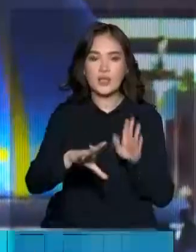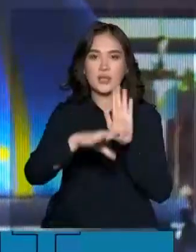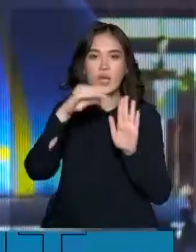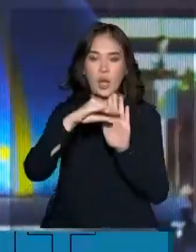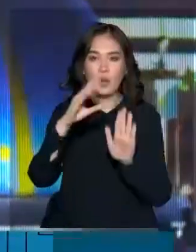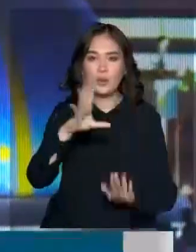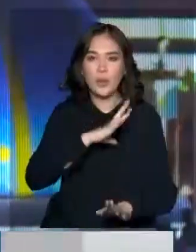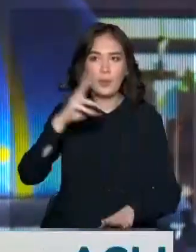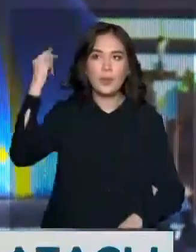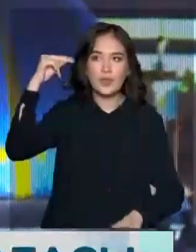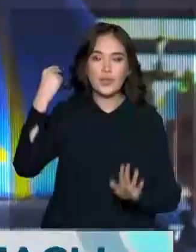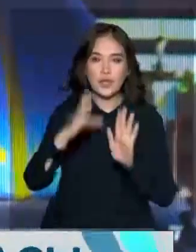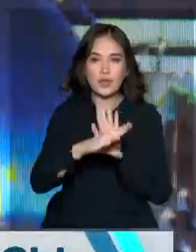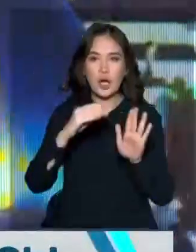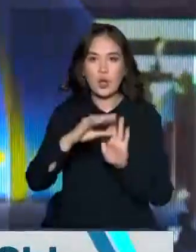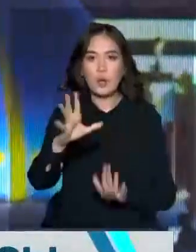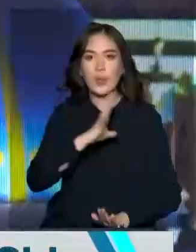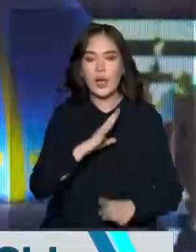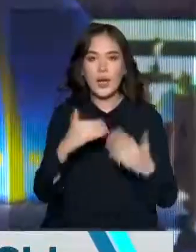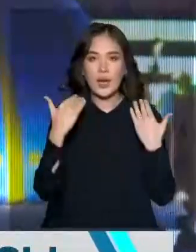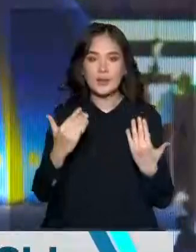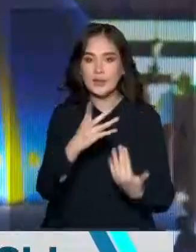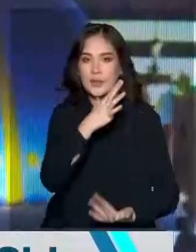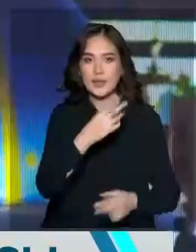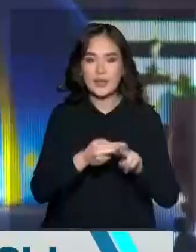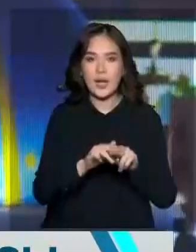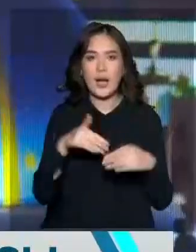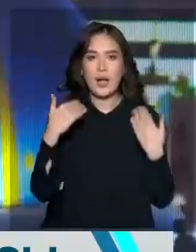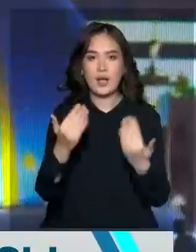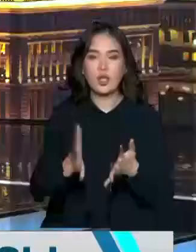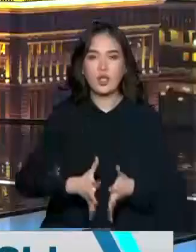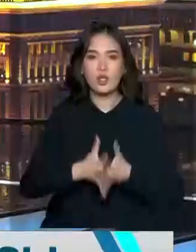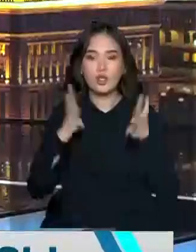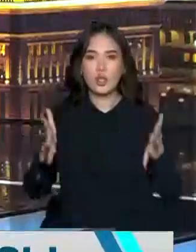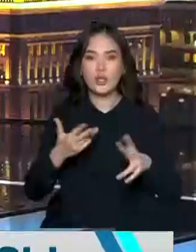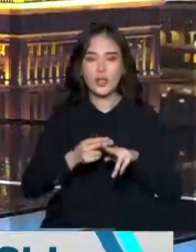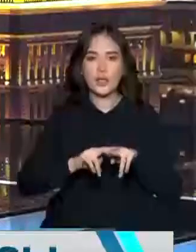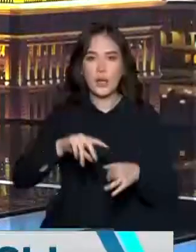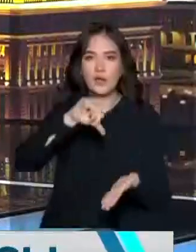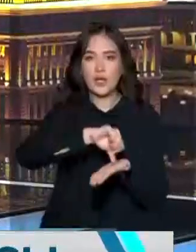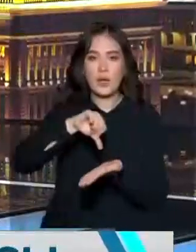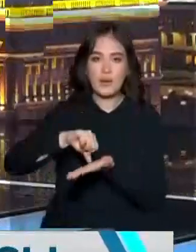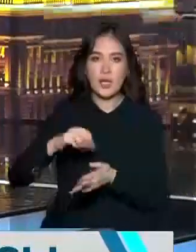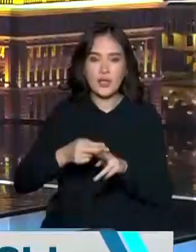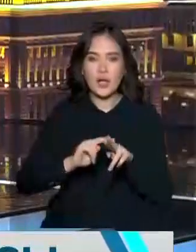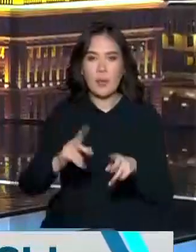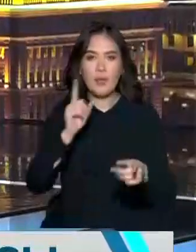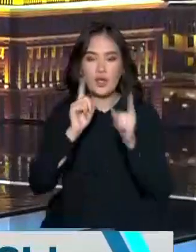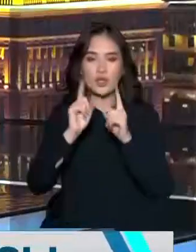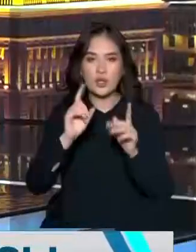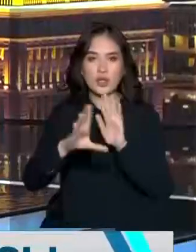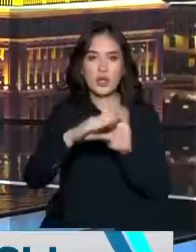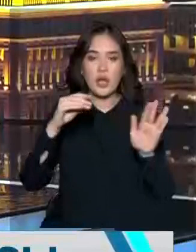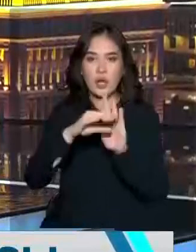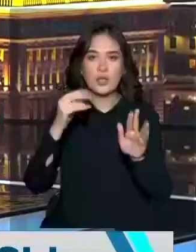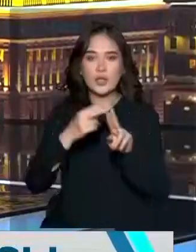болды, президенттің сайлауы оның алдында. Енді қазір кезде тұрған алымыздағы үлкен саяси науққанының бірі бұл мәжілістің сайлауы әрине үлкен